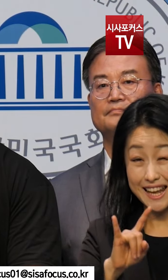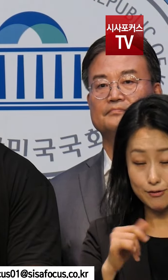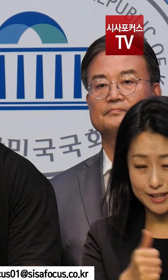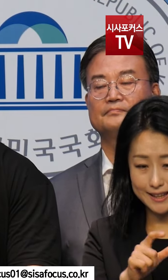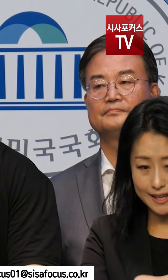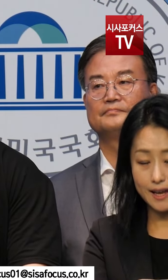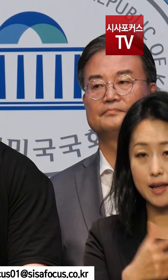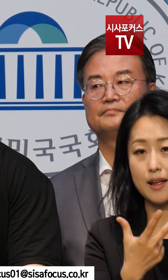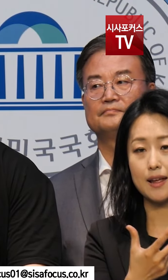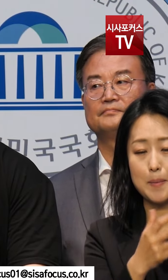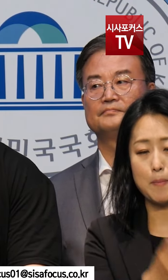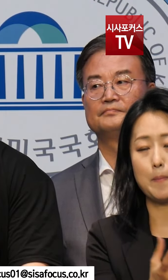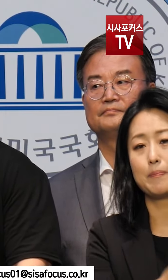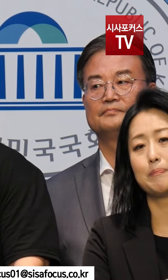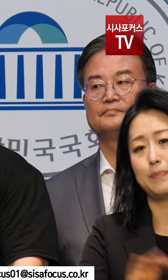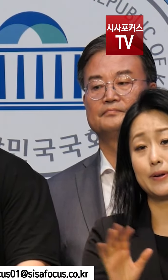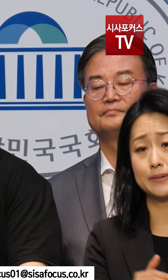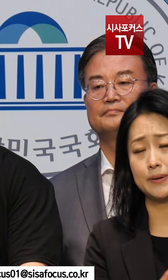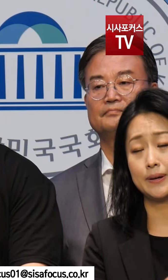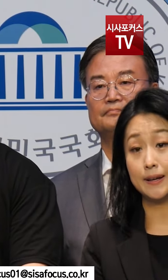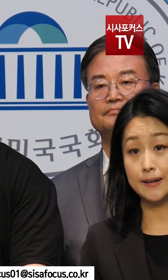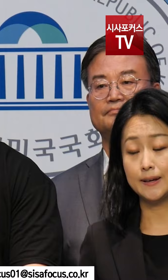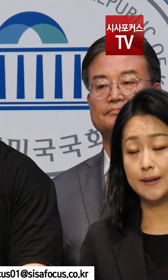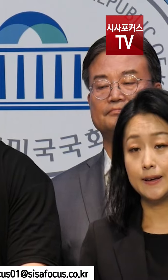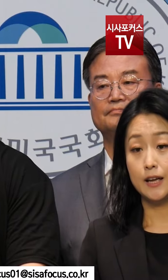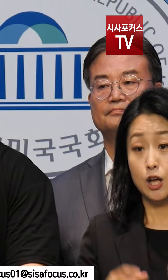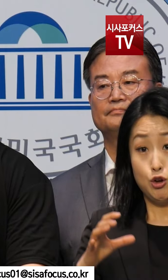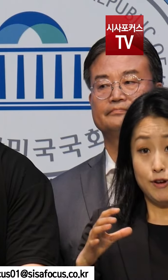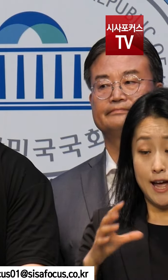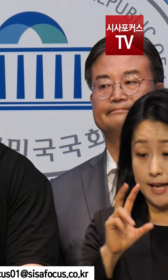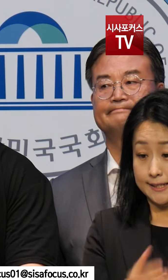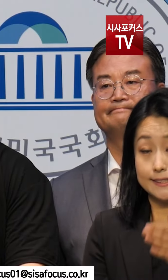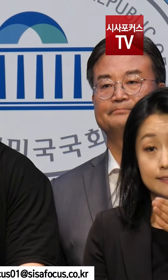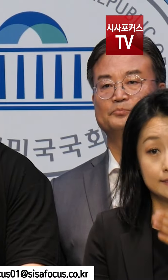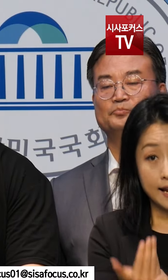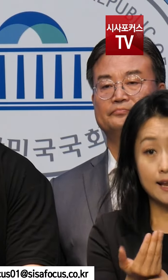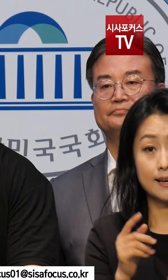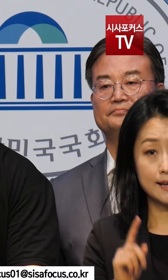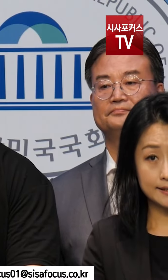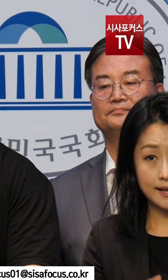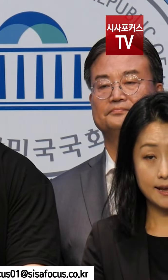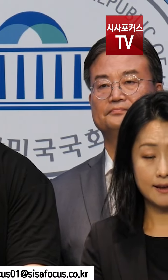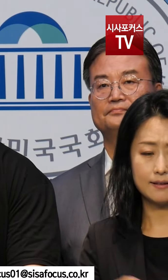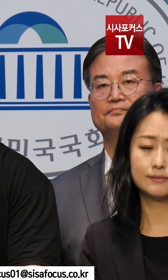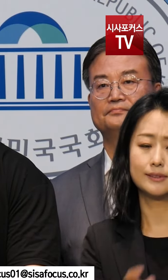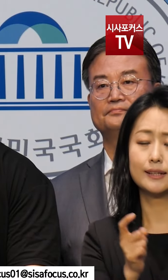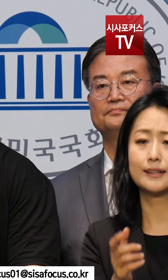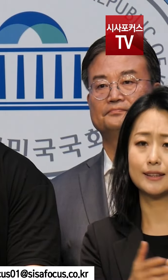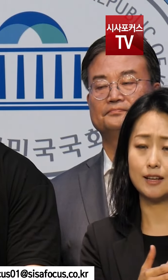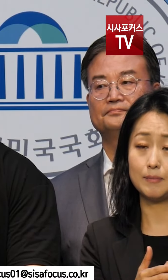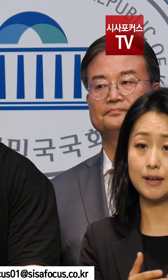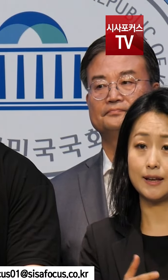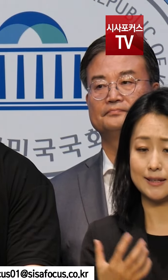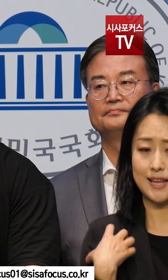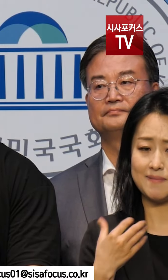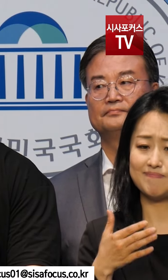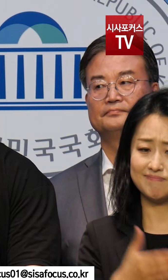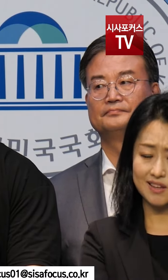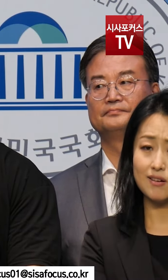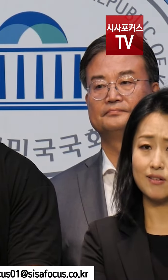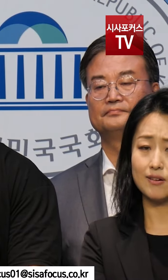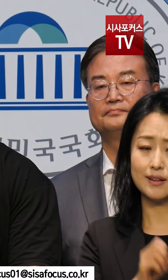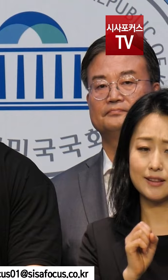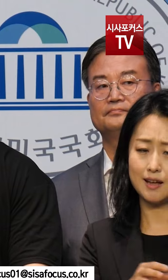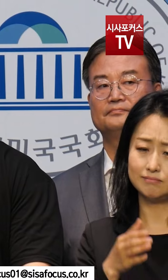현실이 있습니다. 이는 국가적 재난에 대한 당쟁 싸움으로 인하여 책임과 응답이 늦어지고 있다고